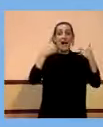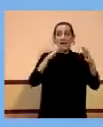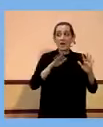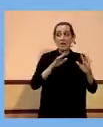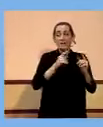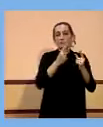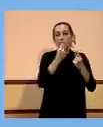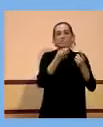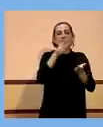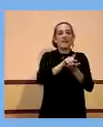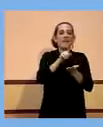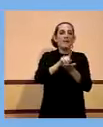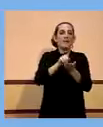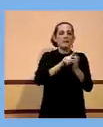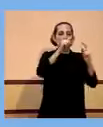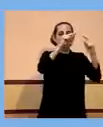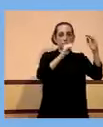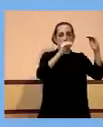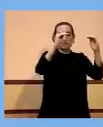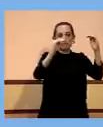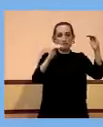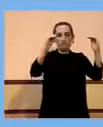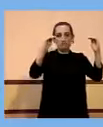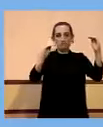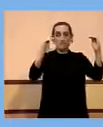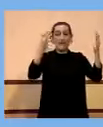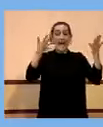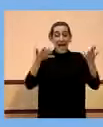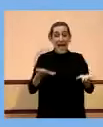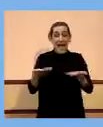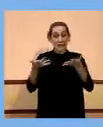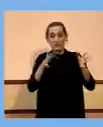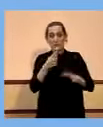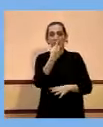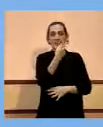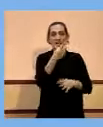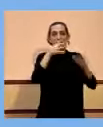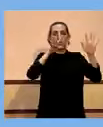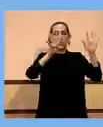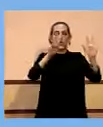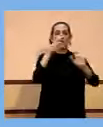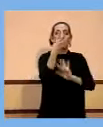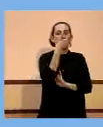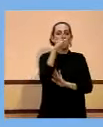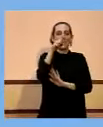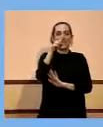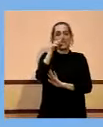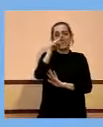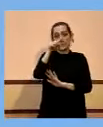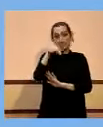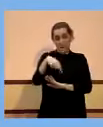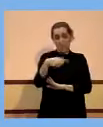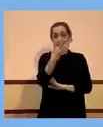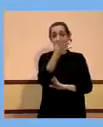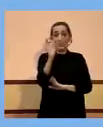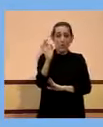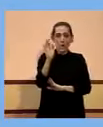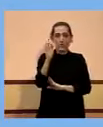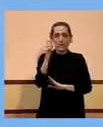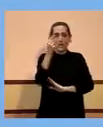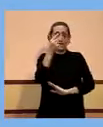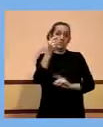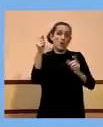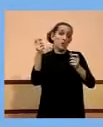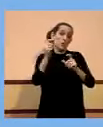aproximadament. I ara estem al voltant d'unes 193.050 dosis setmanals que rebem d'ella.